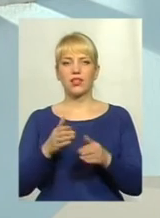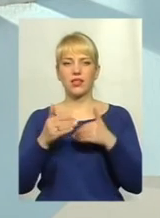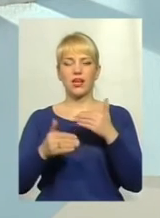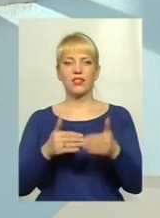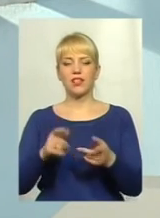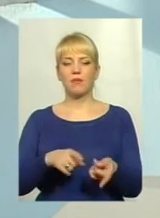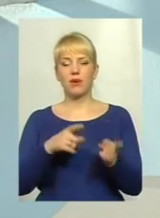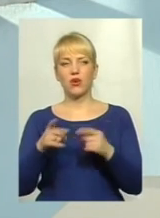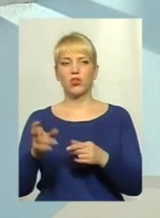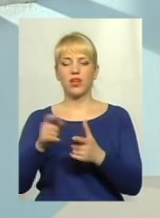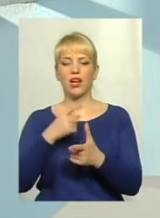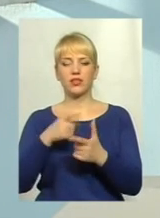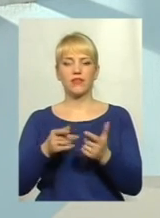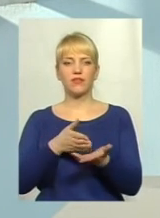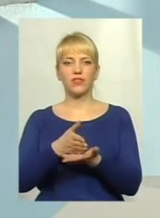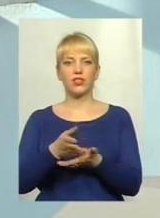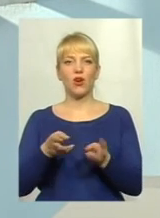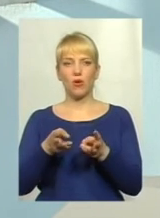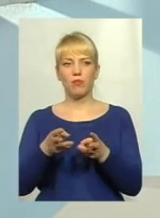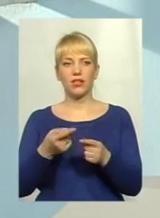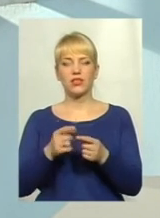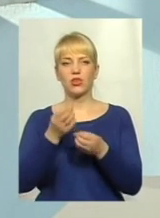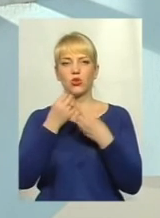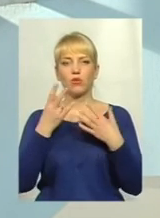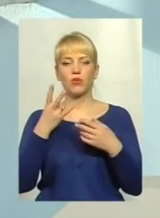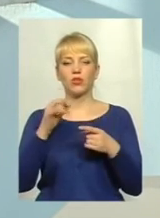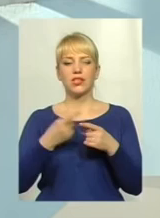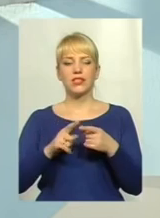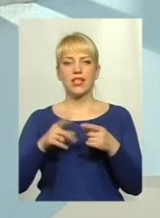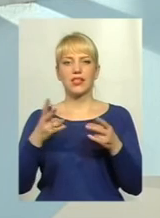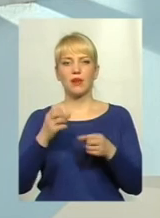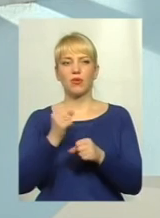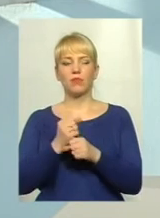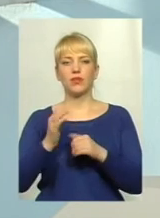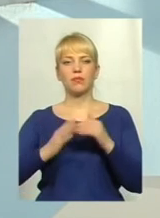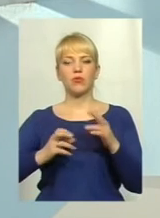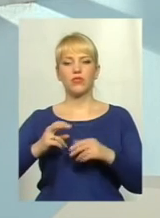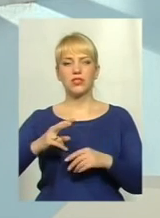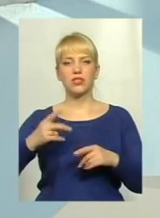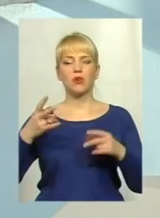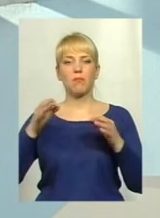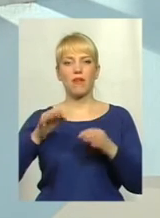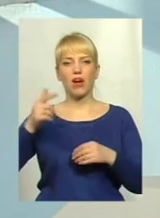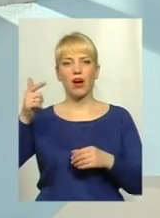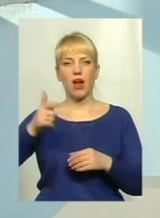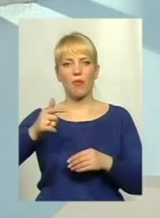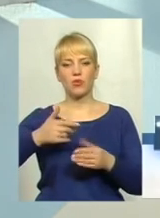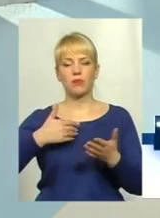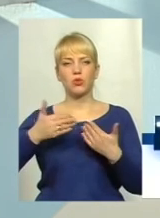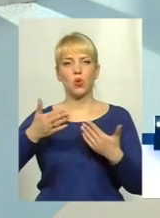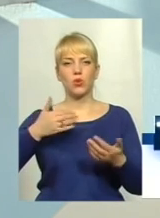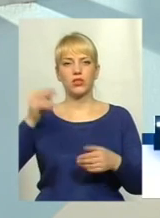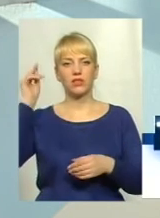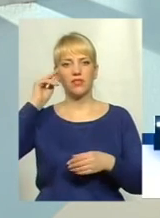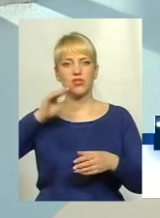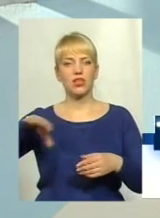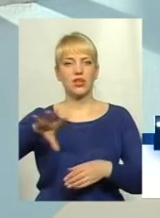на альтернативні види палива, це дуже добре, але підкреслюю, що це треба робити професійно. Потрібно грамотно підходити, вивчати всі аспекти,